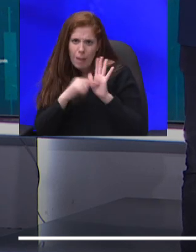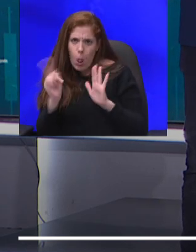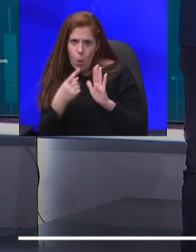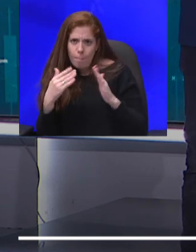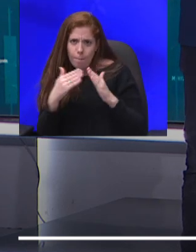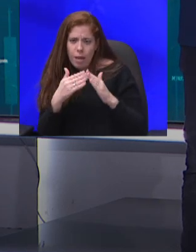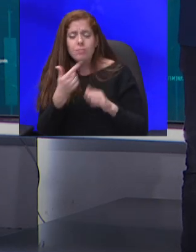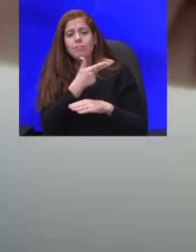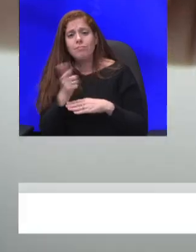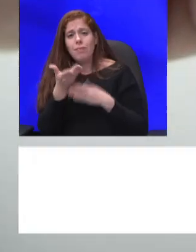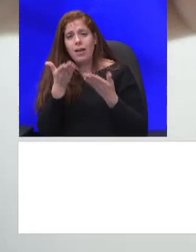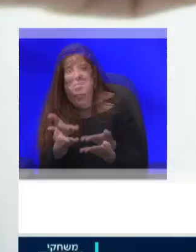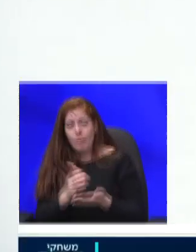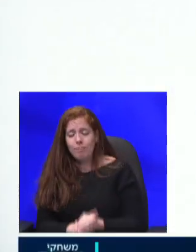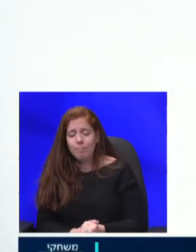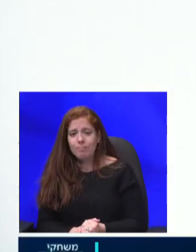גיא בריצמן.